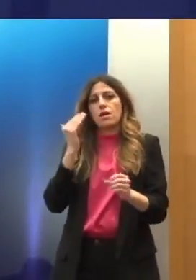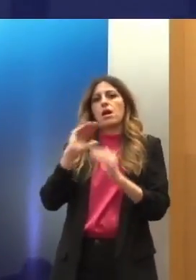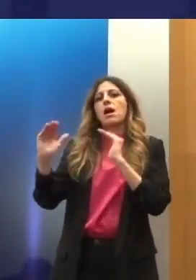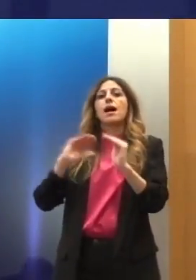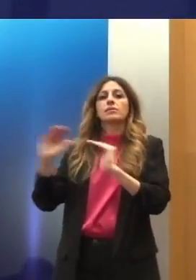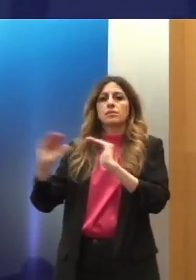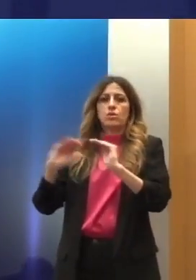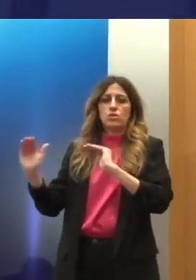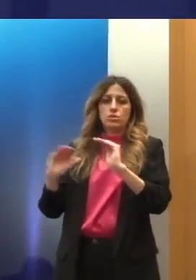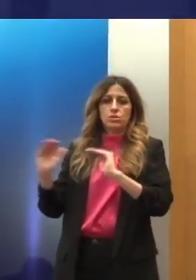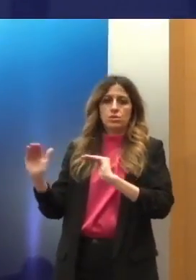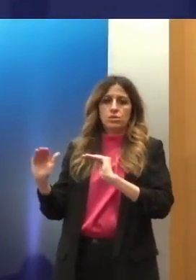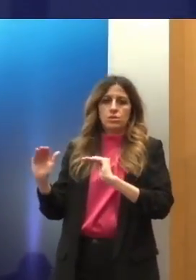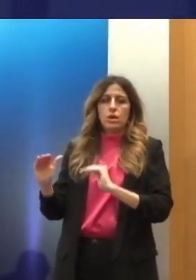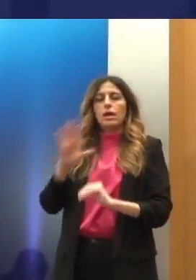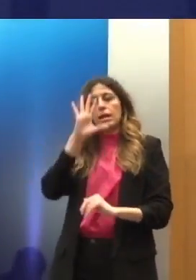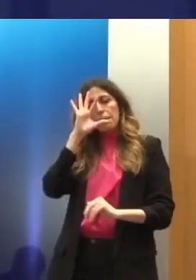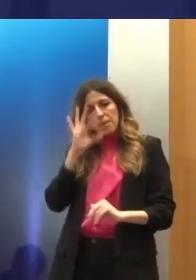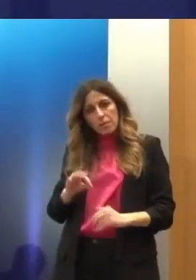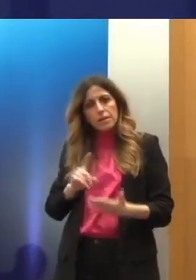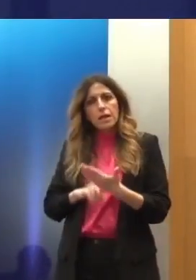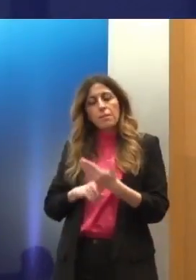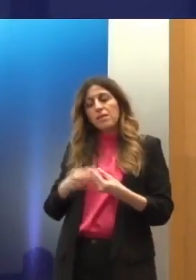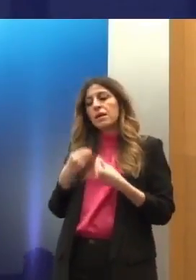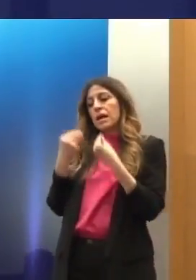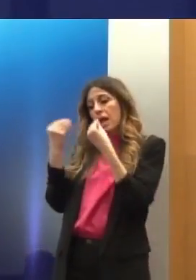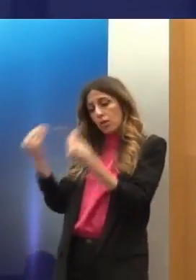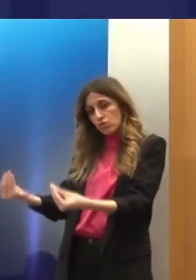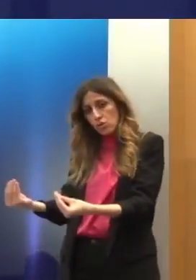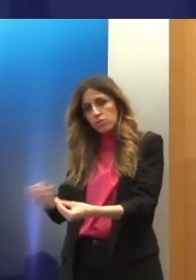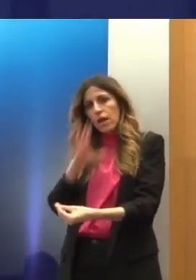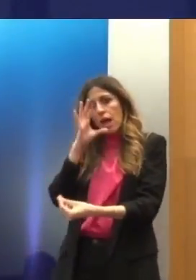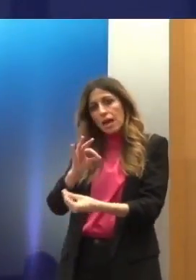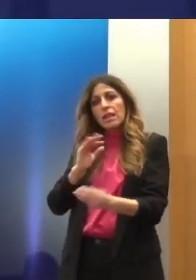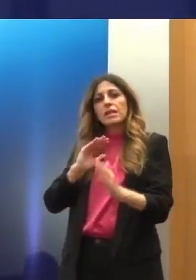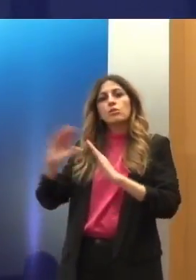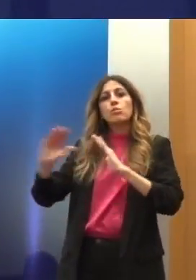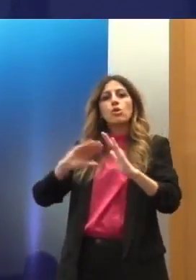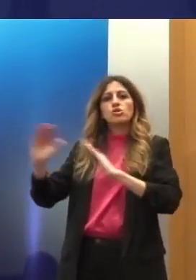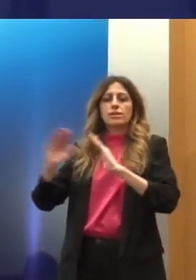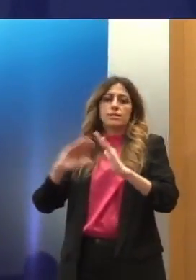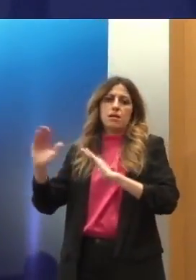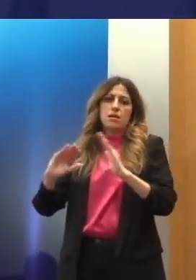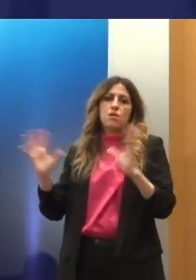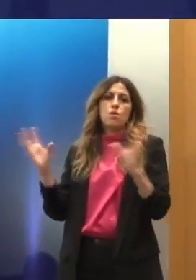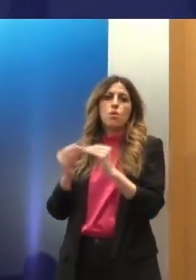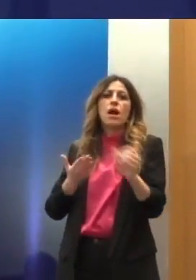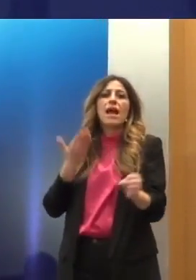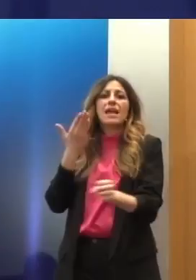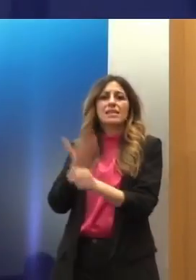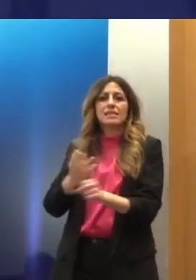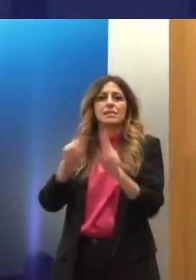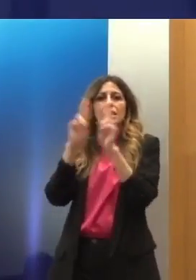παρασχεθεί πραγματική προστασία σε σχέση με τις αιτήσεις διεθνούς προστασίας με ταυτόχρονη